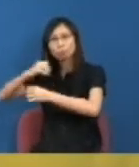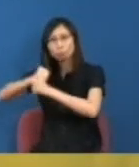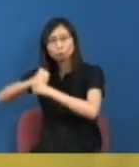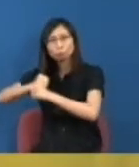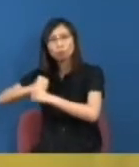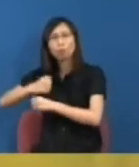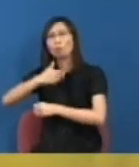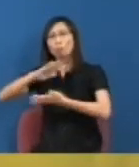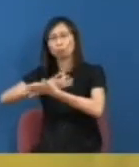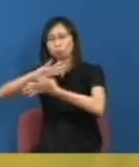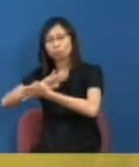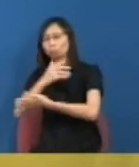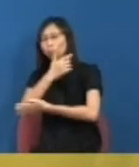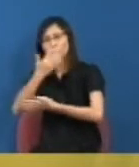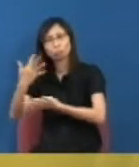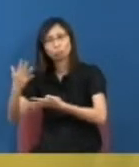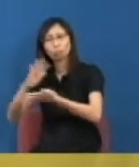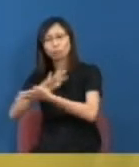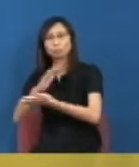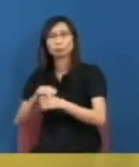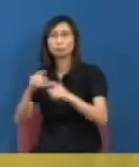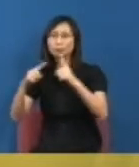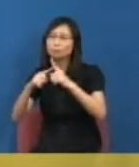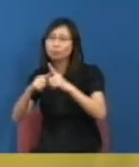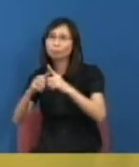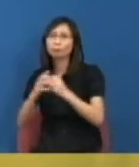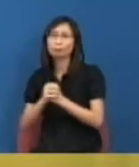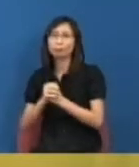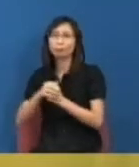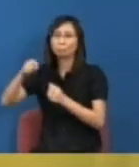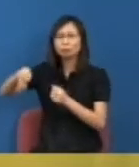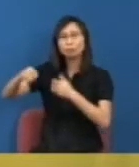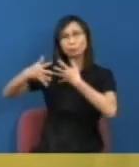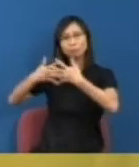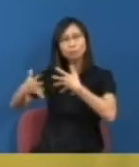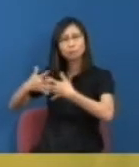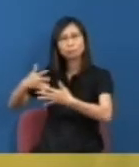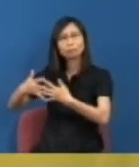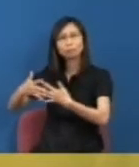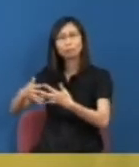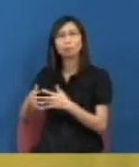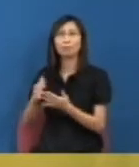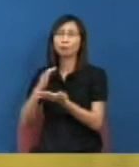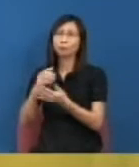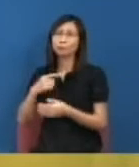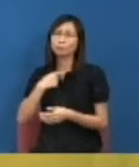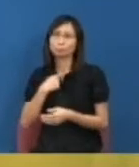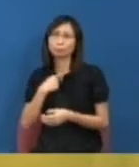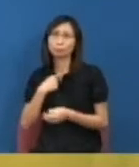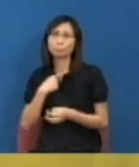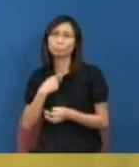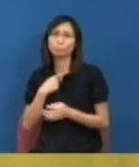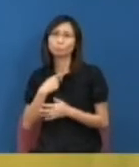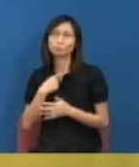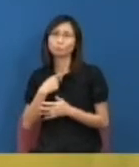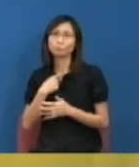高層的一個領導或行政人員在這件事上其實他有一個道德或一個不可劃